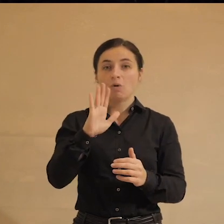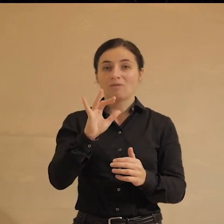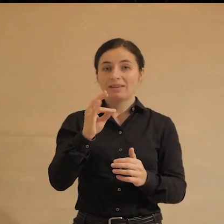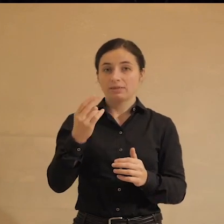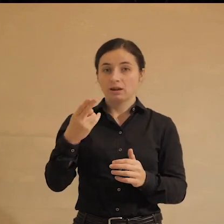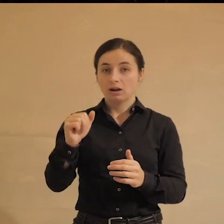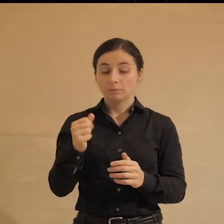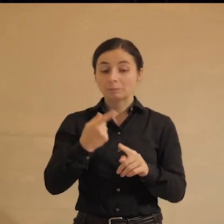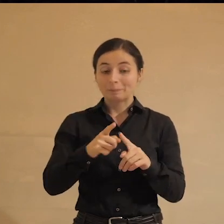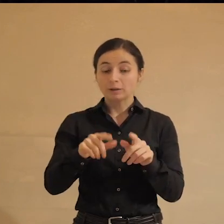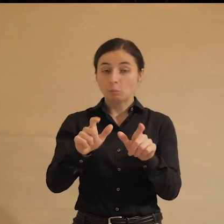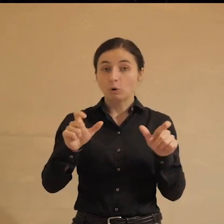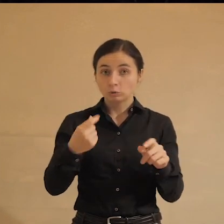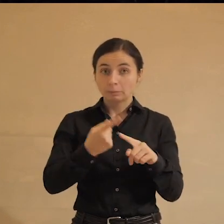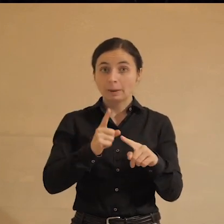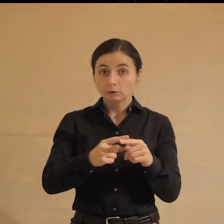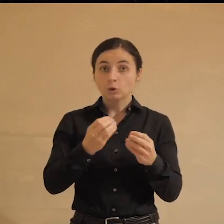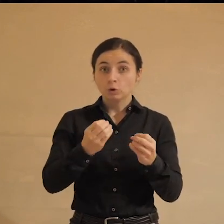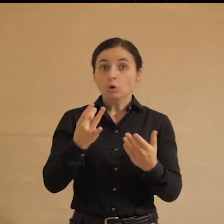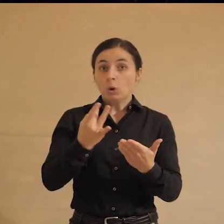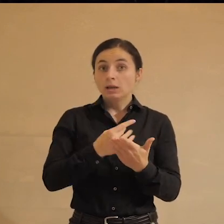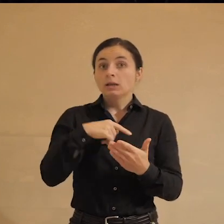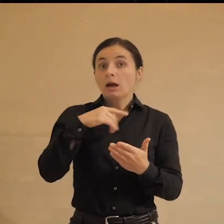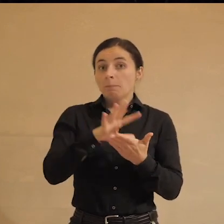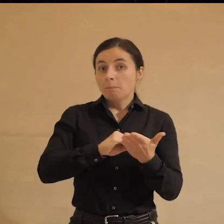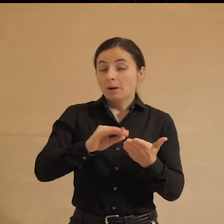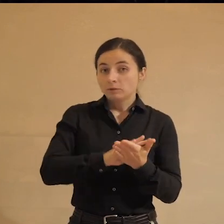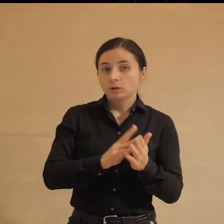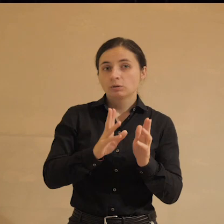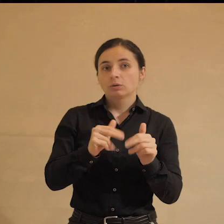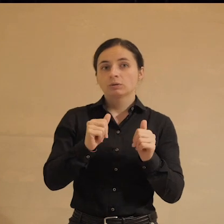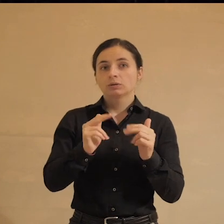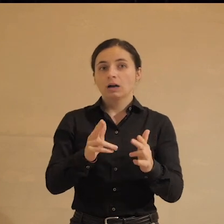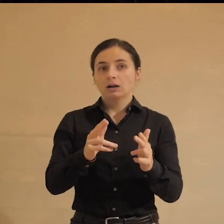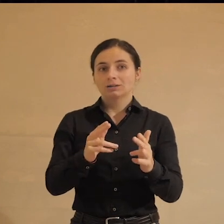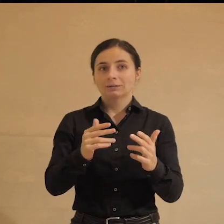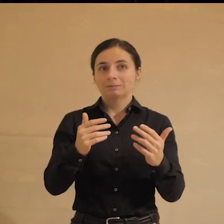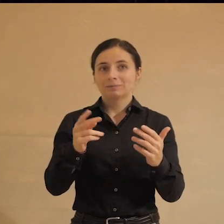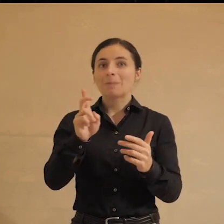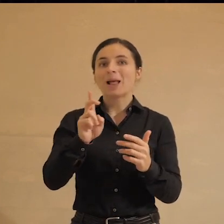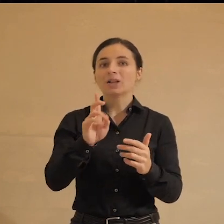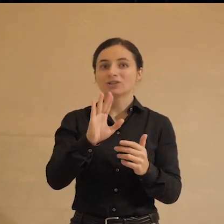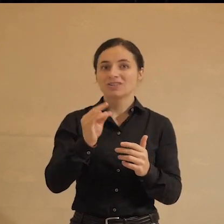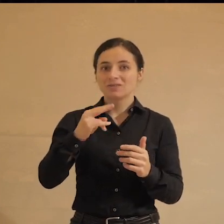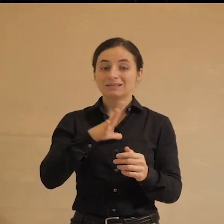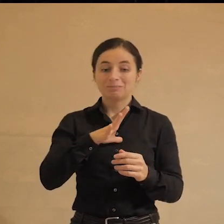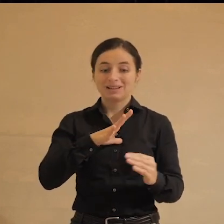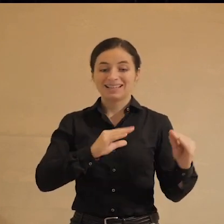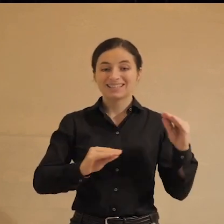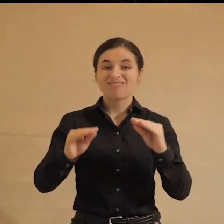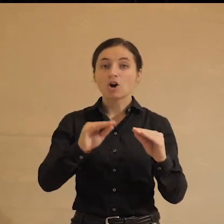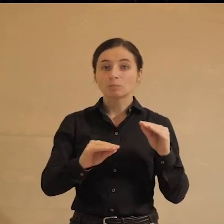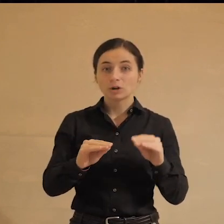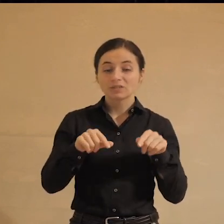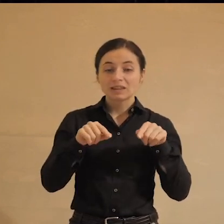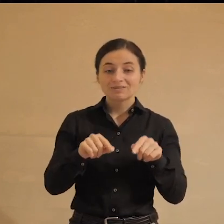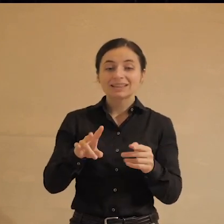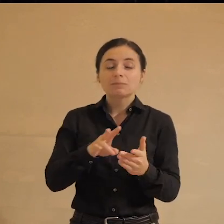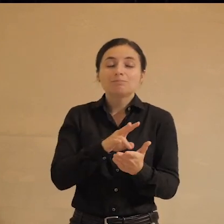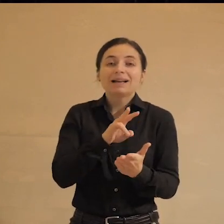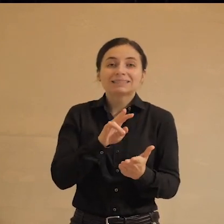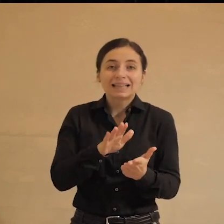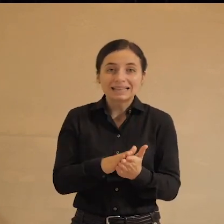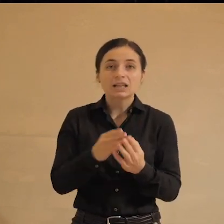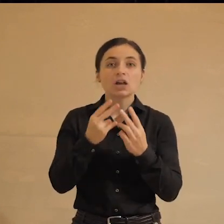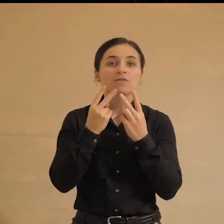людям, которые, еще раз повторю, практически как, почти уже как биологический вид, были сформированы в этой постоянной